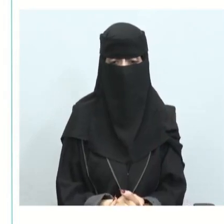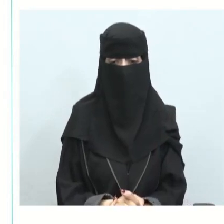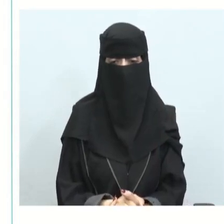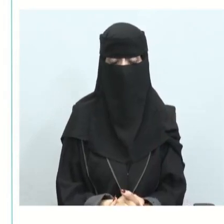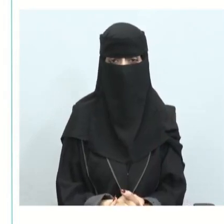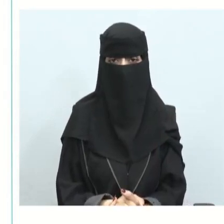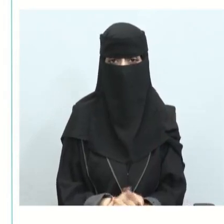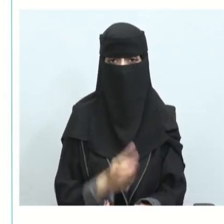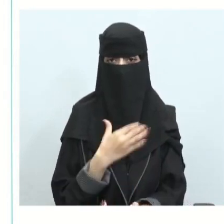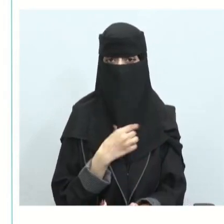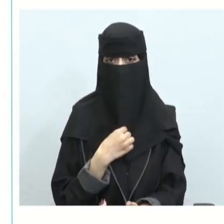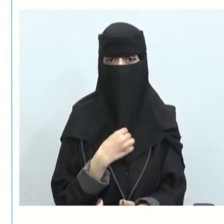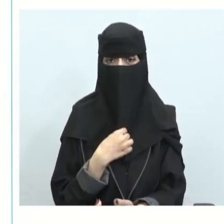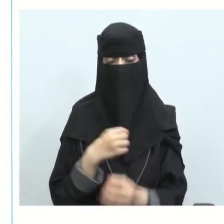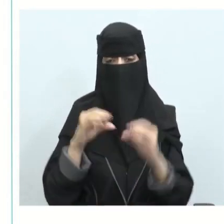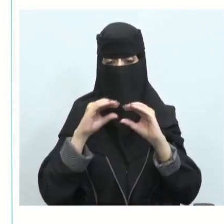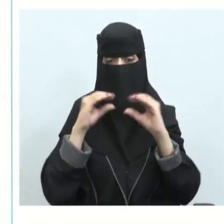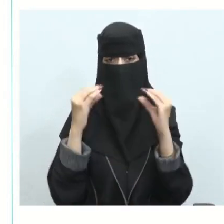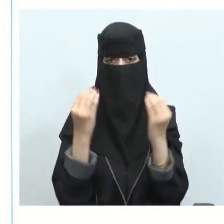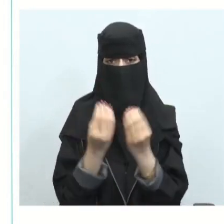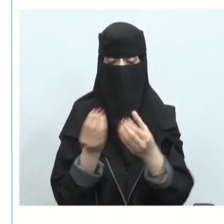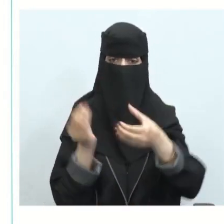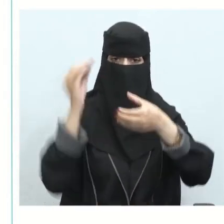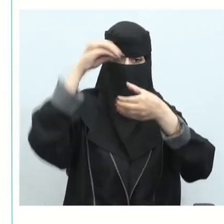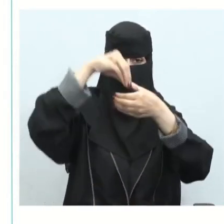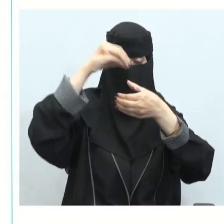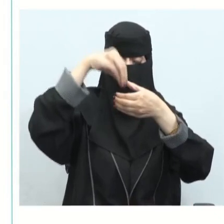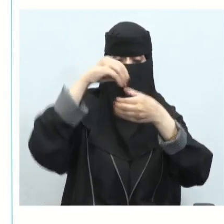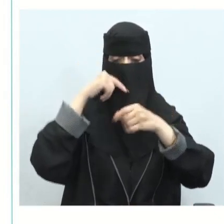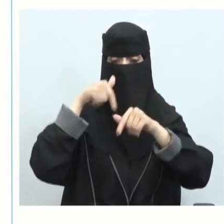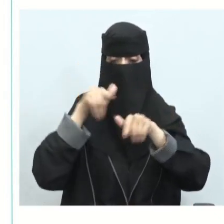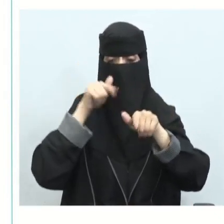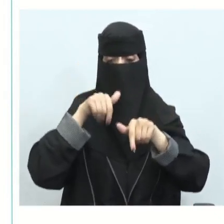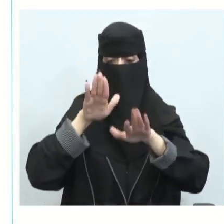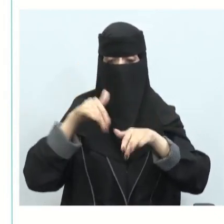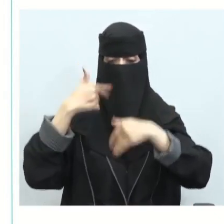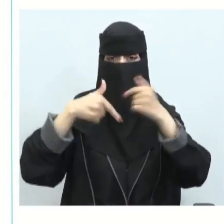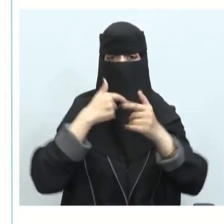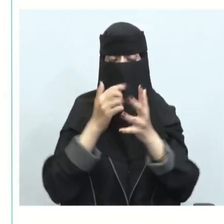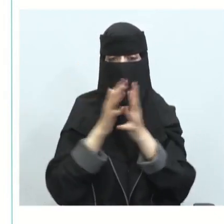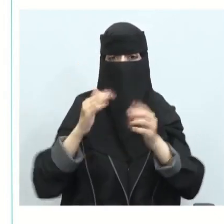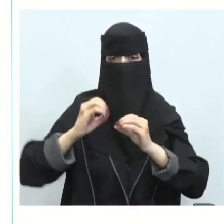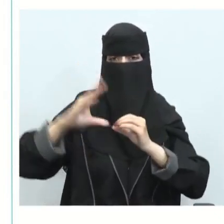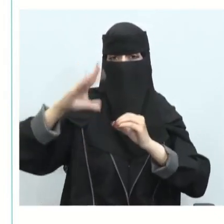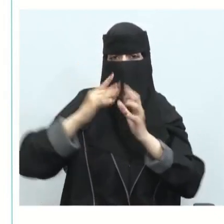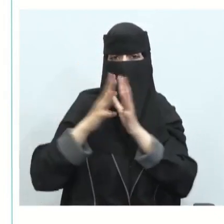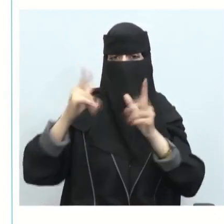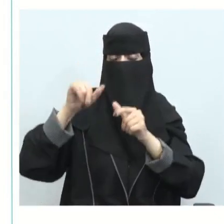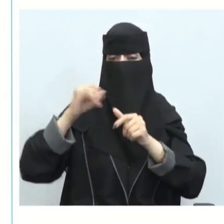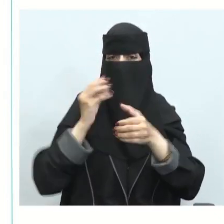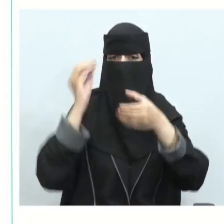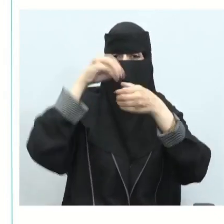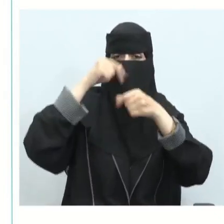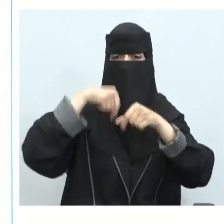نأتي إلى إدارة النفايات وتخلف الفعاليات العامة كمية كبيرة من النفايات بما في ذلك